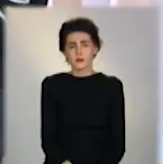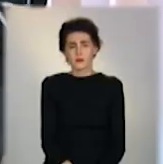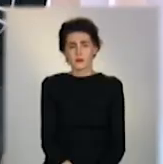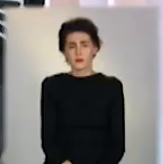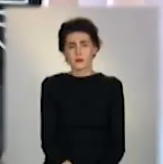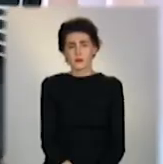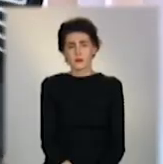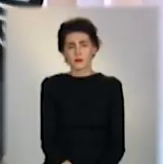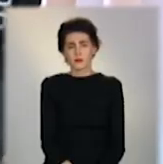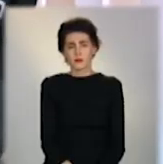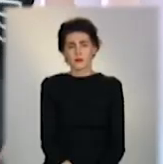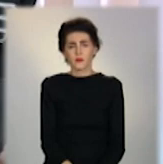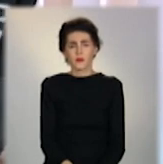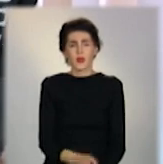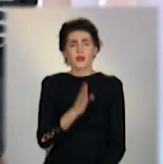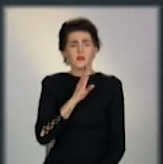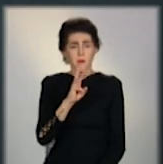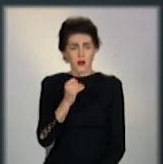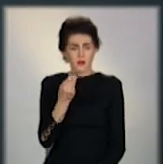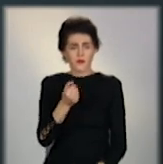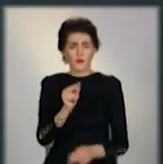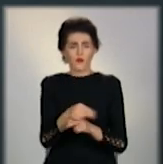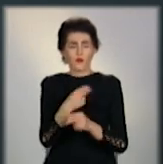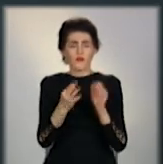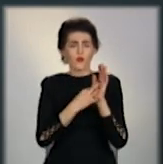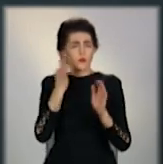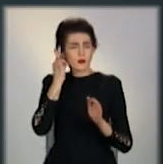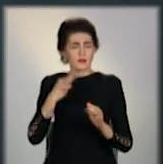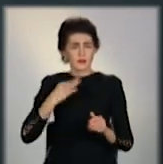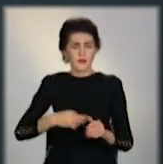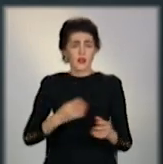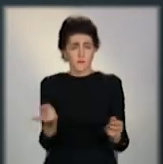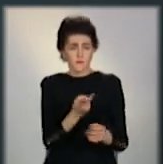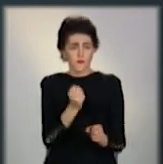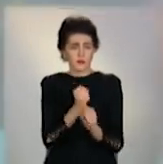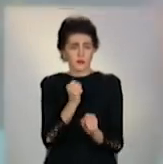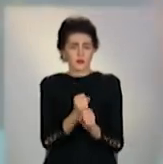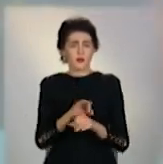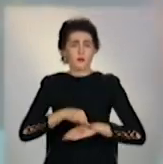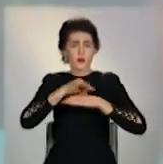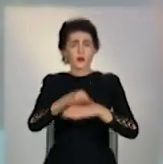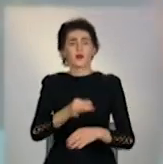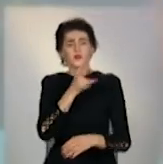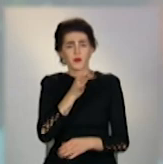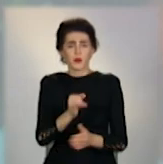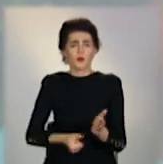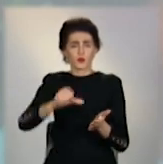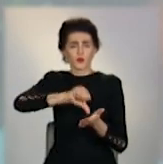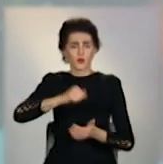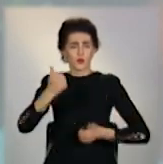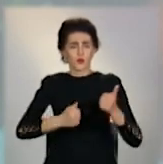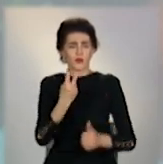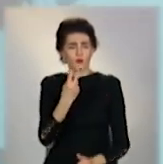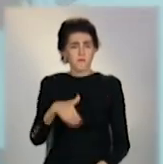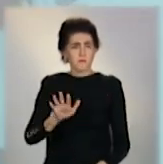Марія виховує восьмирічного сина. Екомапу створювали вдвох. І час весело провели, і в конкурсі друге місце